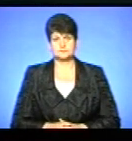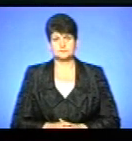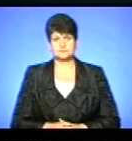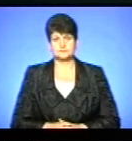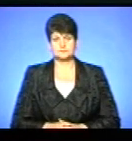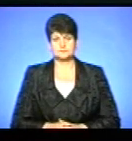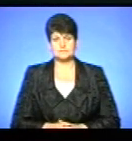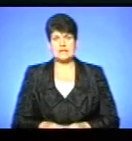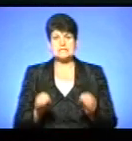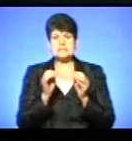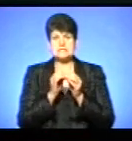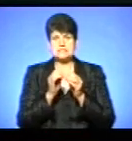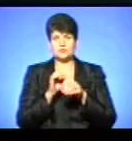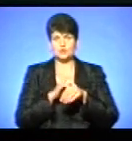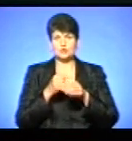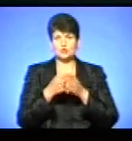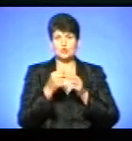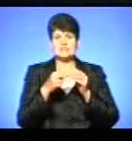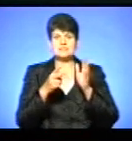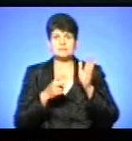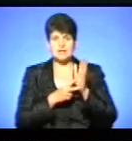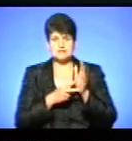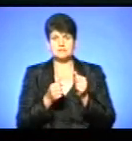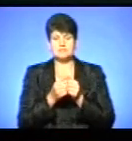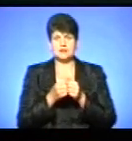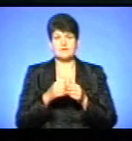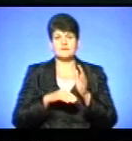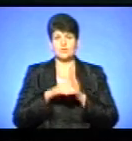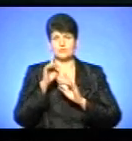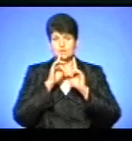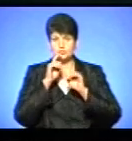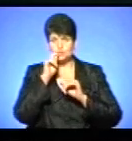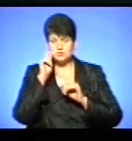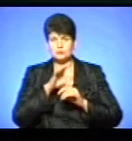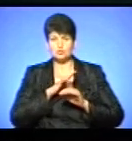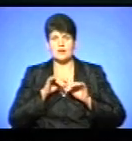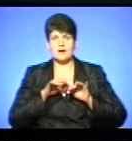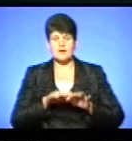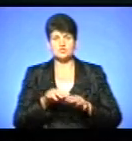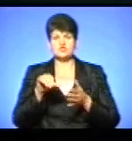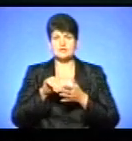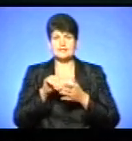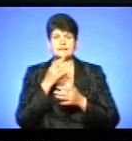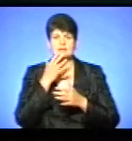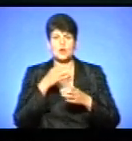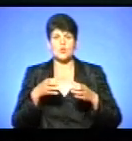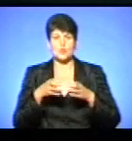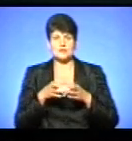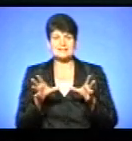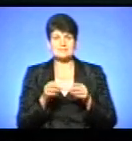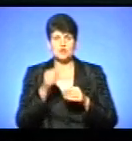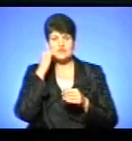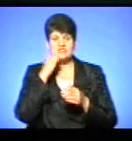З 10-ї години до 17-ї під стінами Верховної Ради України відбулася акція членів Національного корпусу спільно з